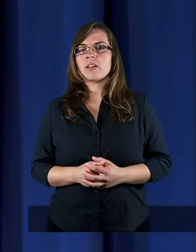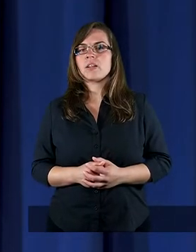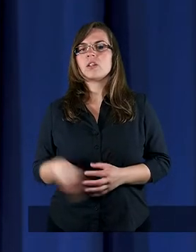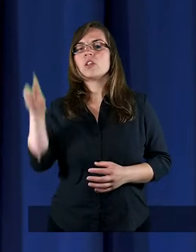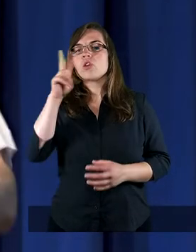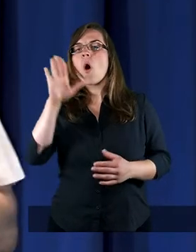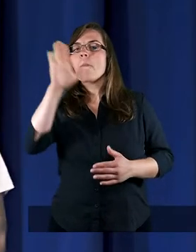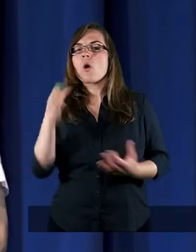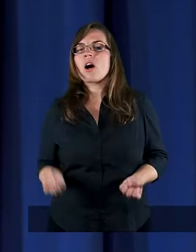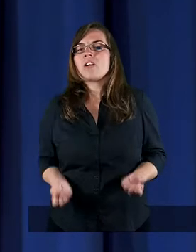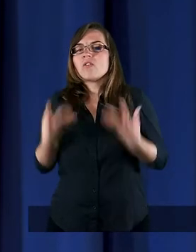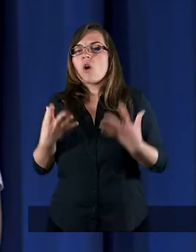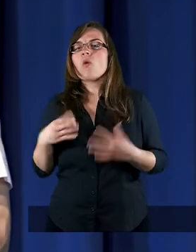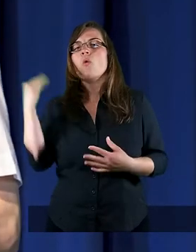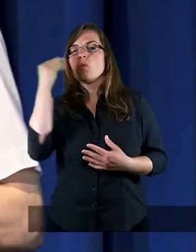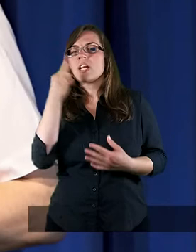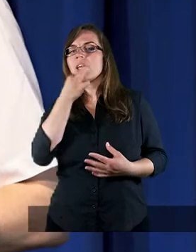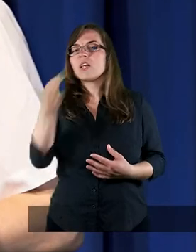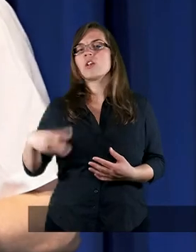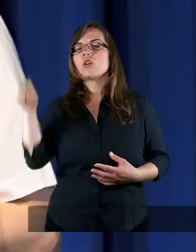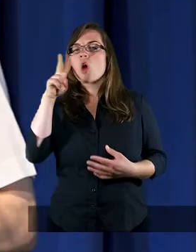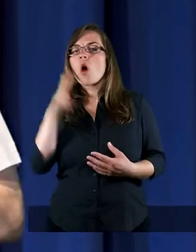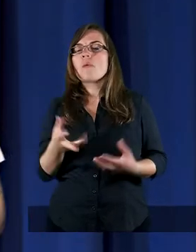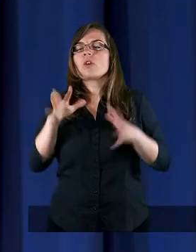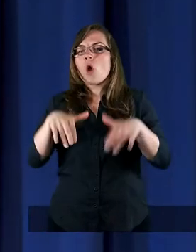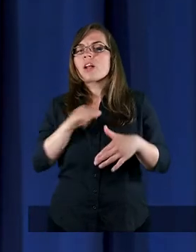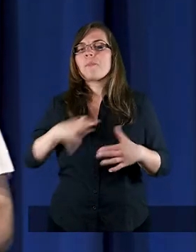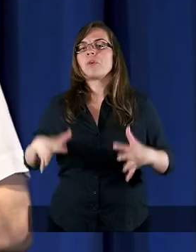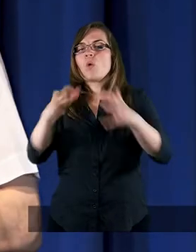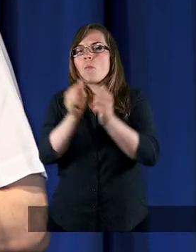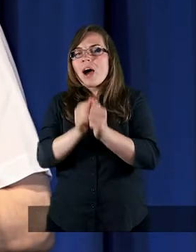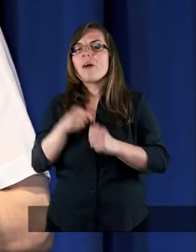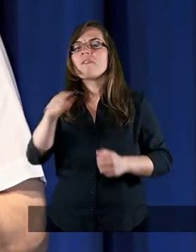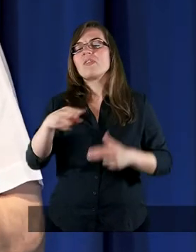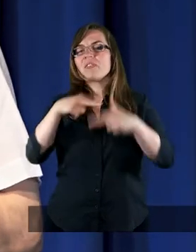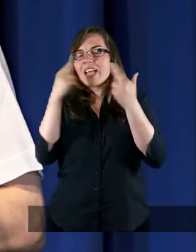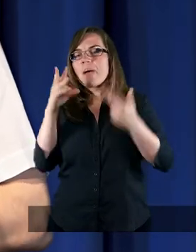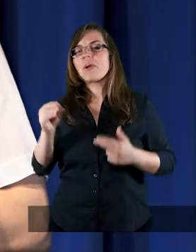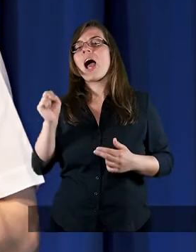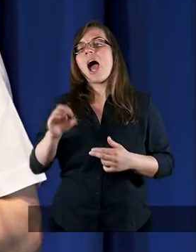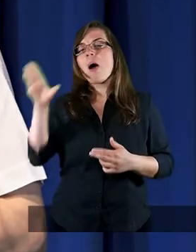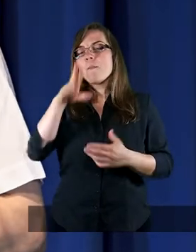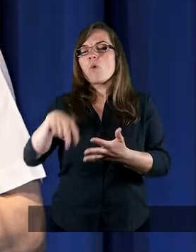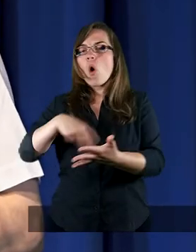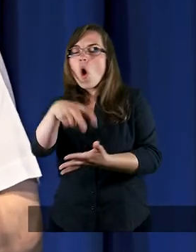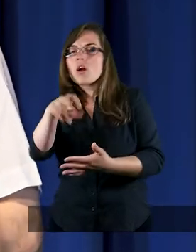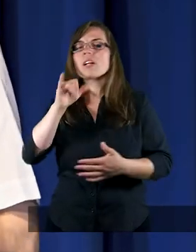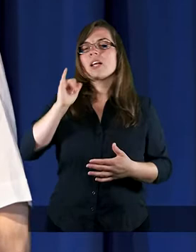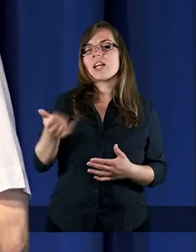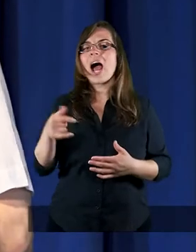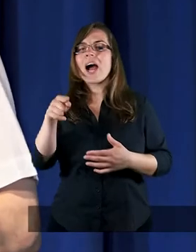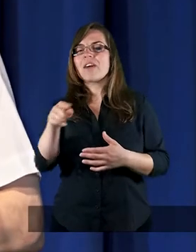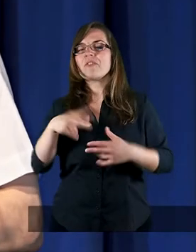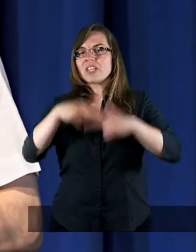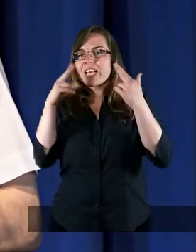Kto Boga stworzył, uczeń zapytał. Ksiądz dał się przyłapać, poczerwieniał w niebie. A Bóg chodzi, jak po